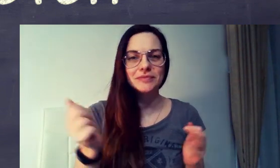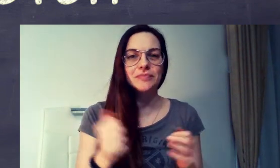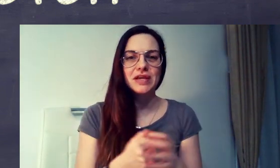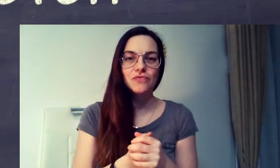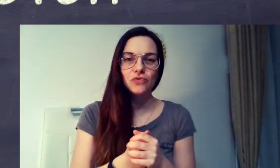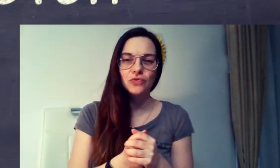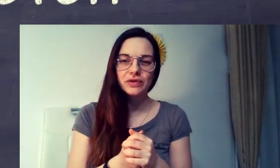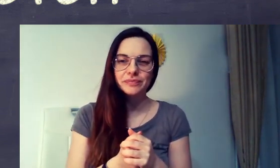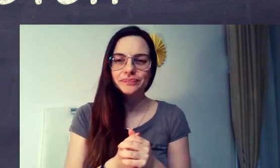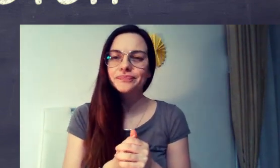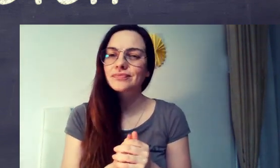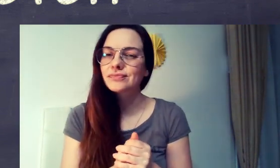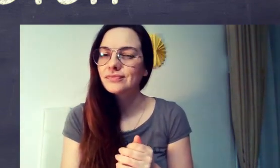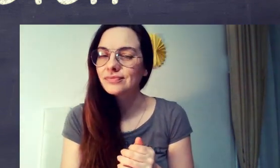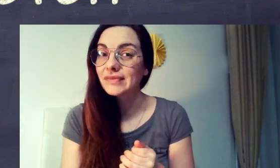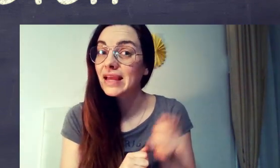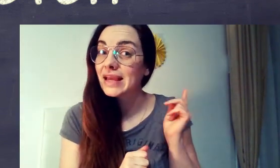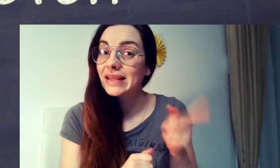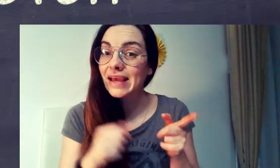meine Wohnung.